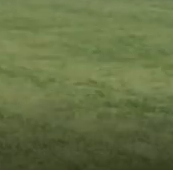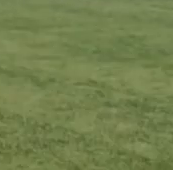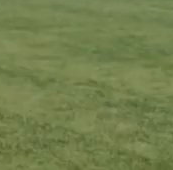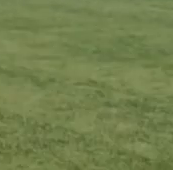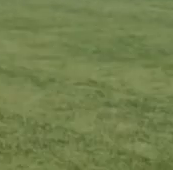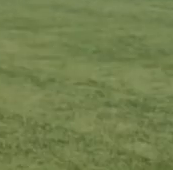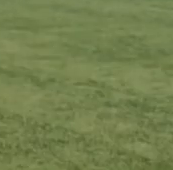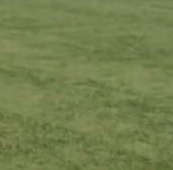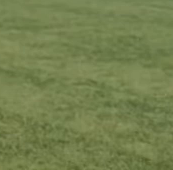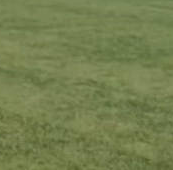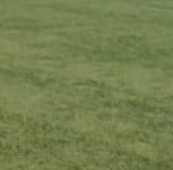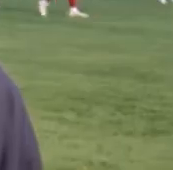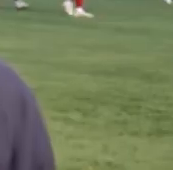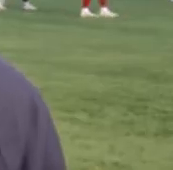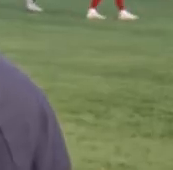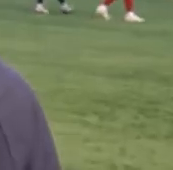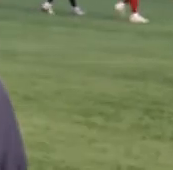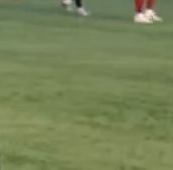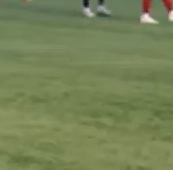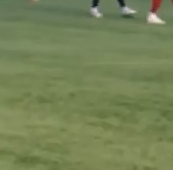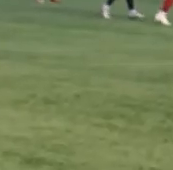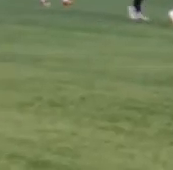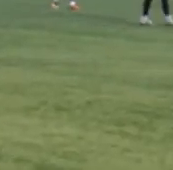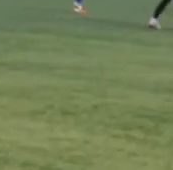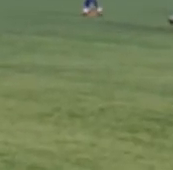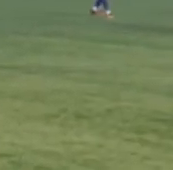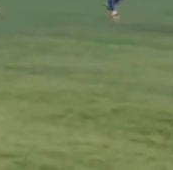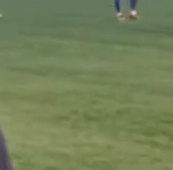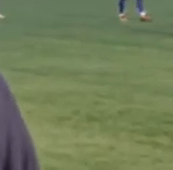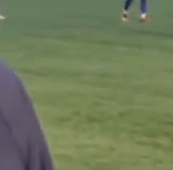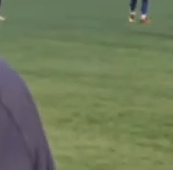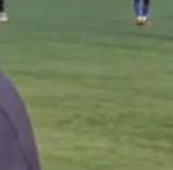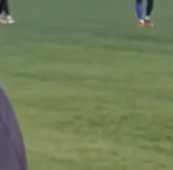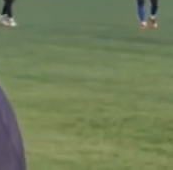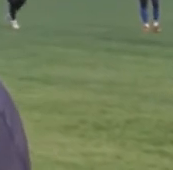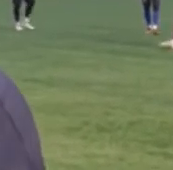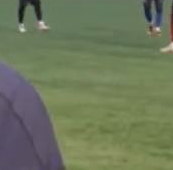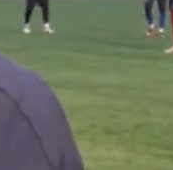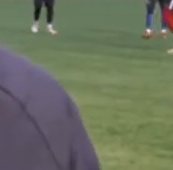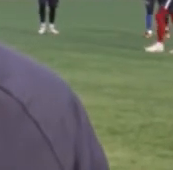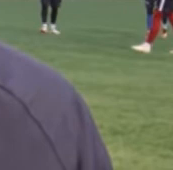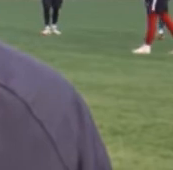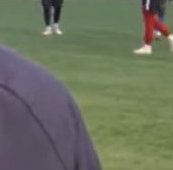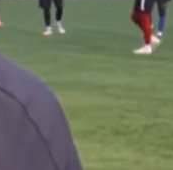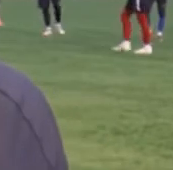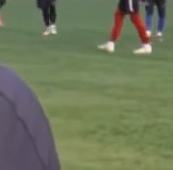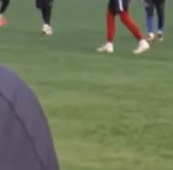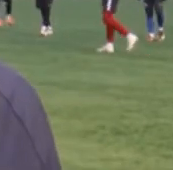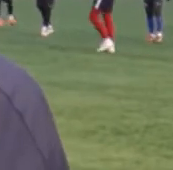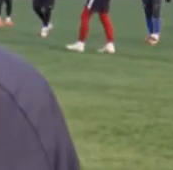а завтра, думаю, воно приступить до роботи. Після відпустки сили відновлювати не треба. Їх багато. Треба втягнутися в ритм і